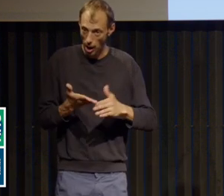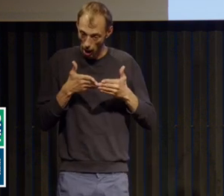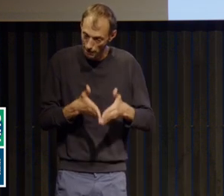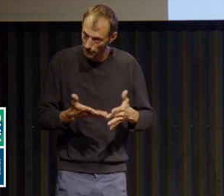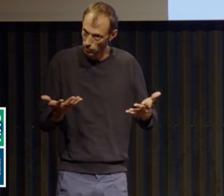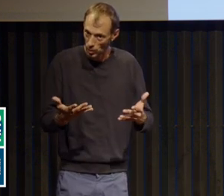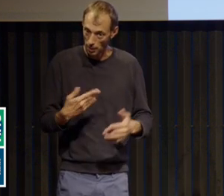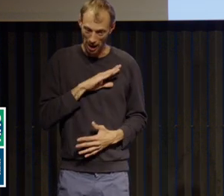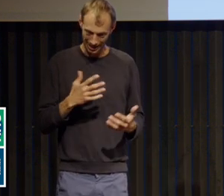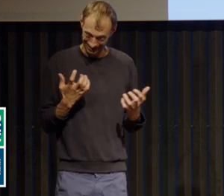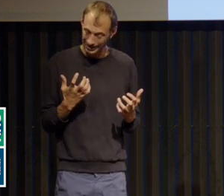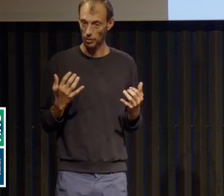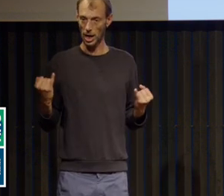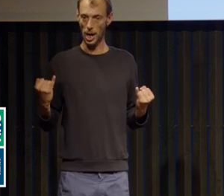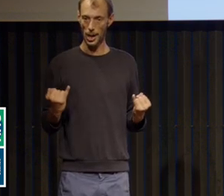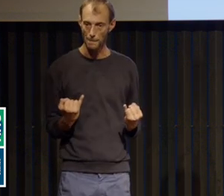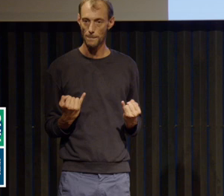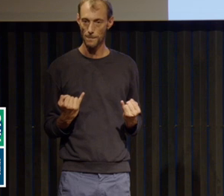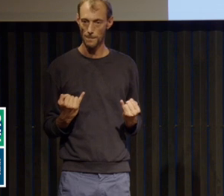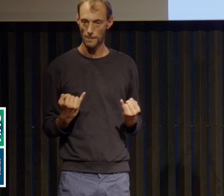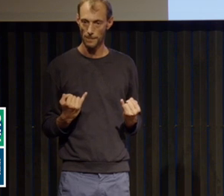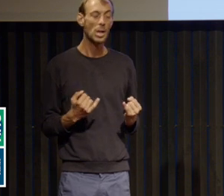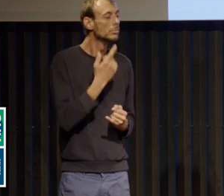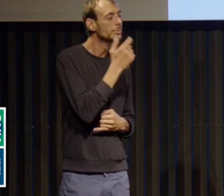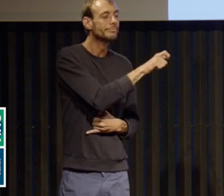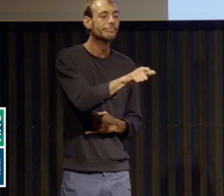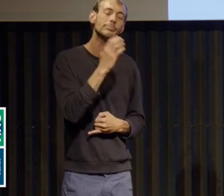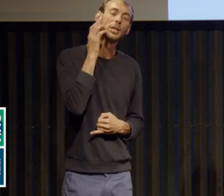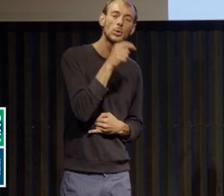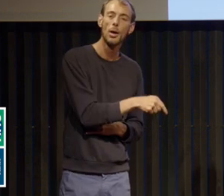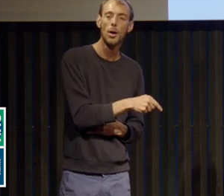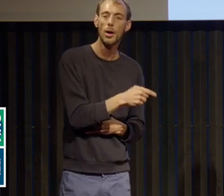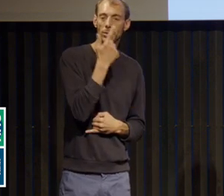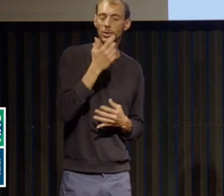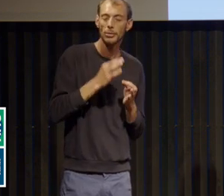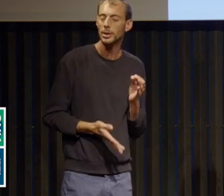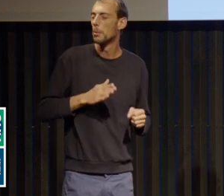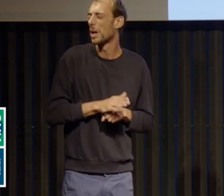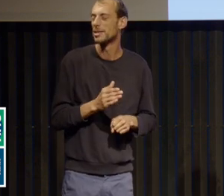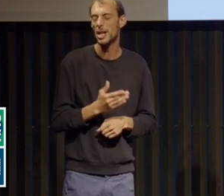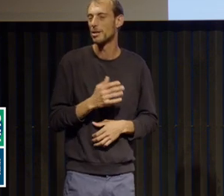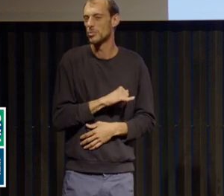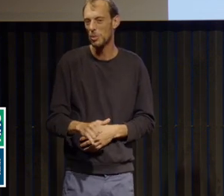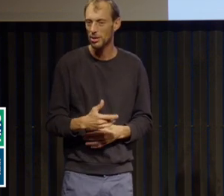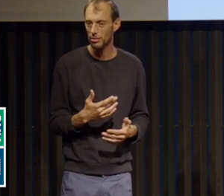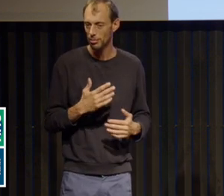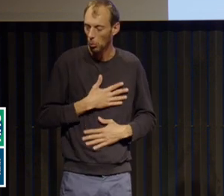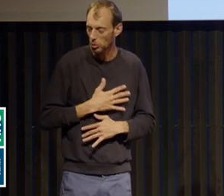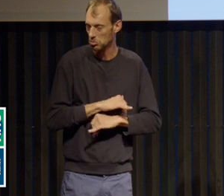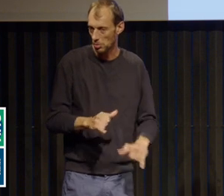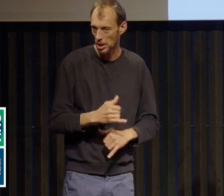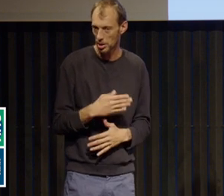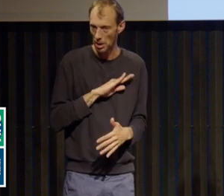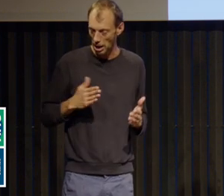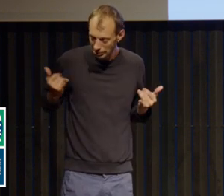résultats jamais suffisants pour l'adolescent, mais la restriction peut avoir d'autres causes qui ne sont pas forcément